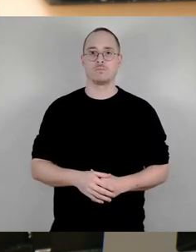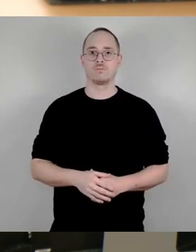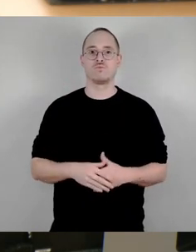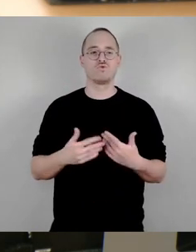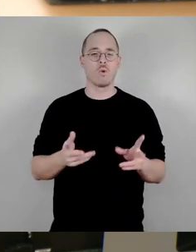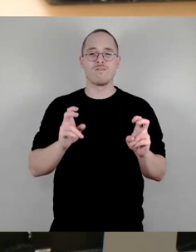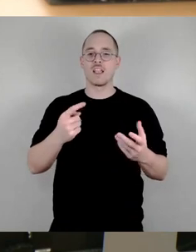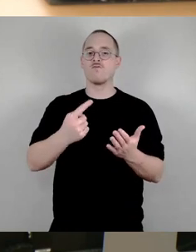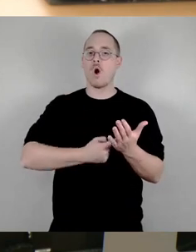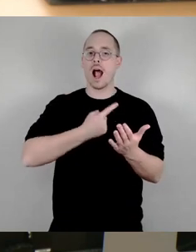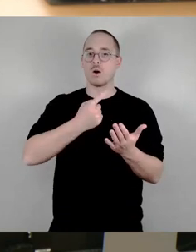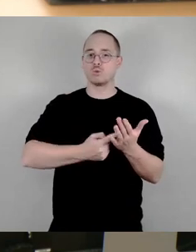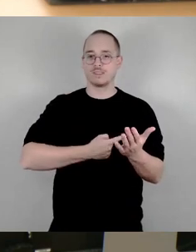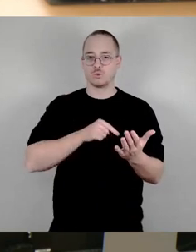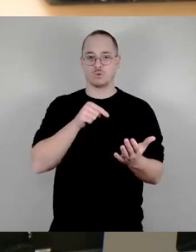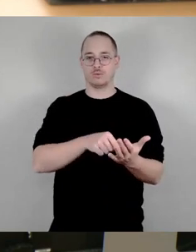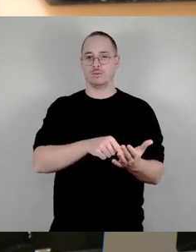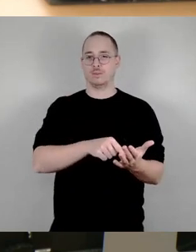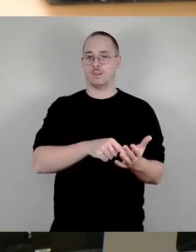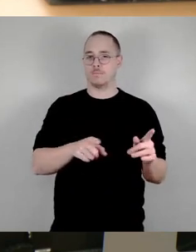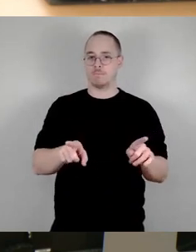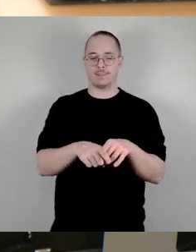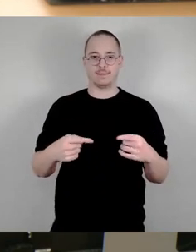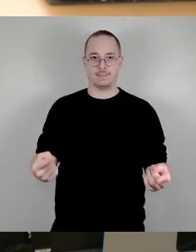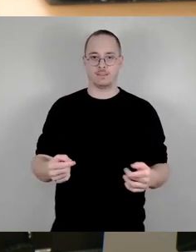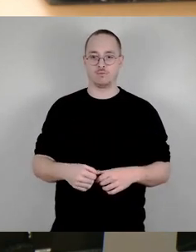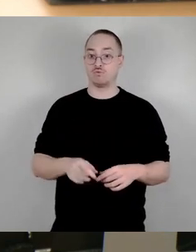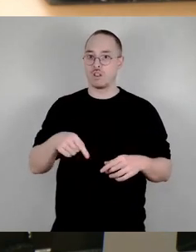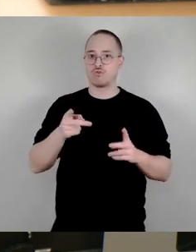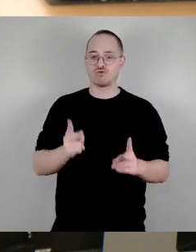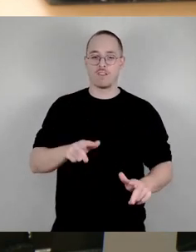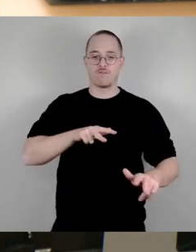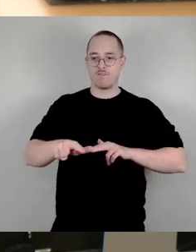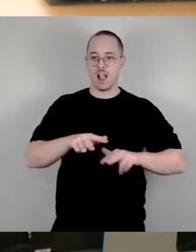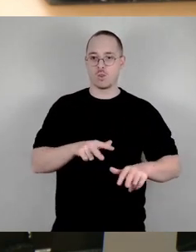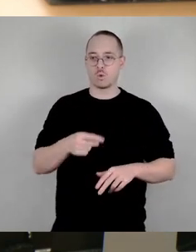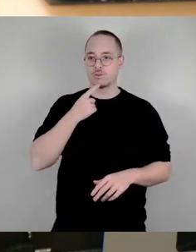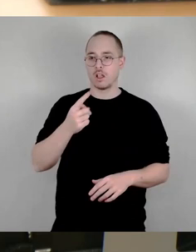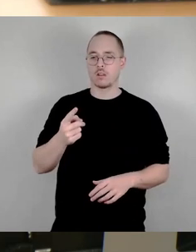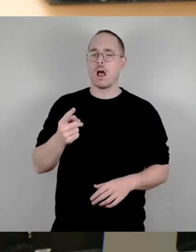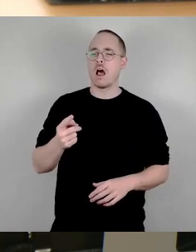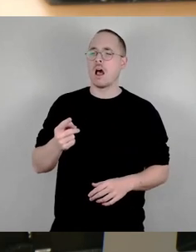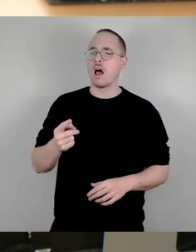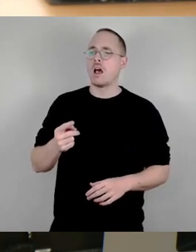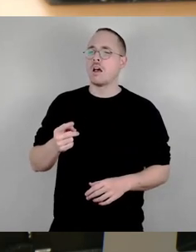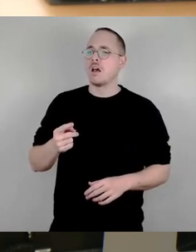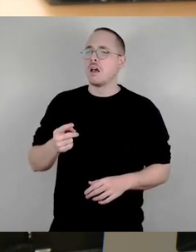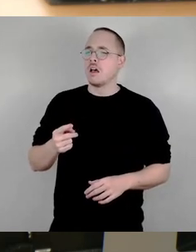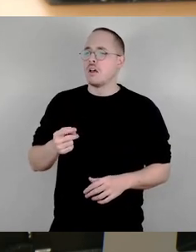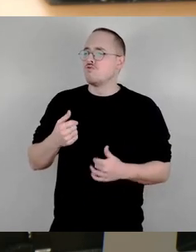Stadtverwaltung behauptet hat dazu, also mit Verlaub und freundlich formuliert, mutet das